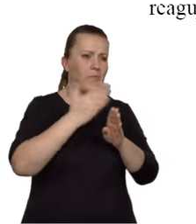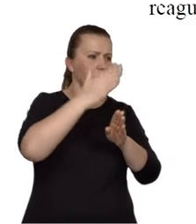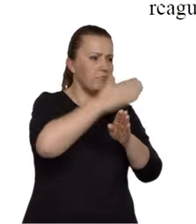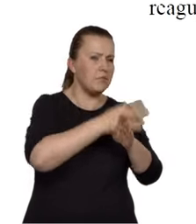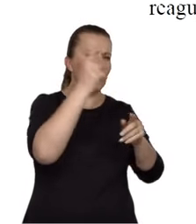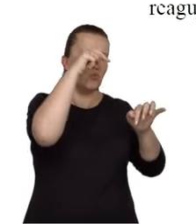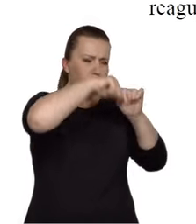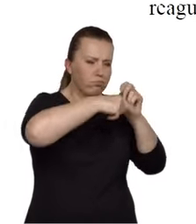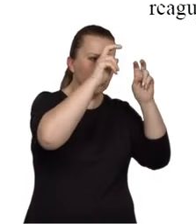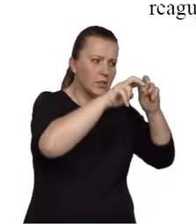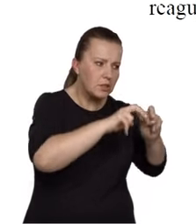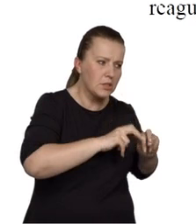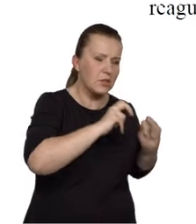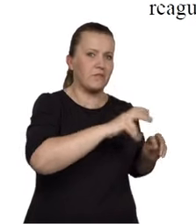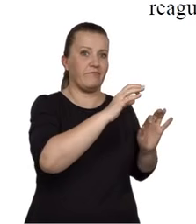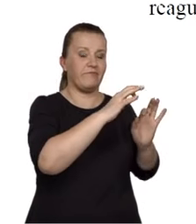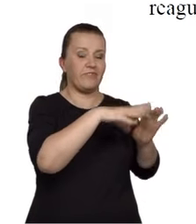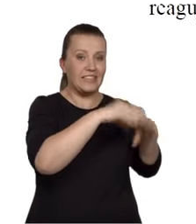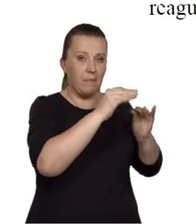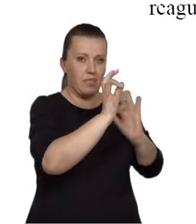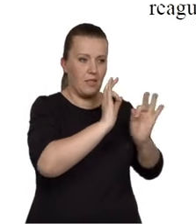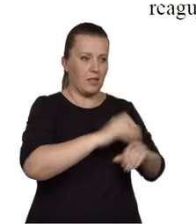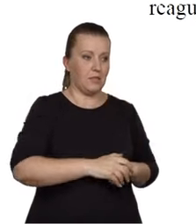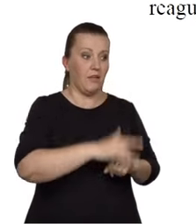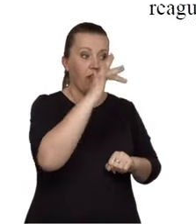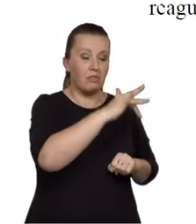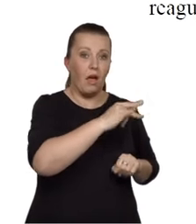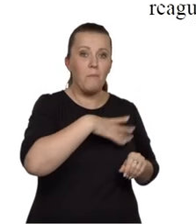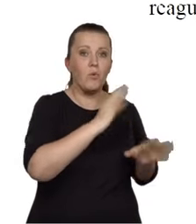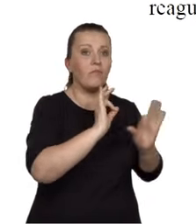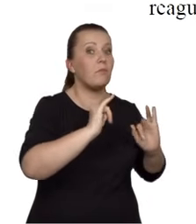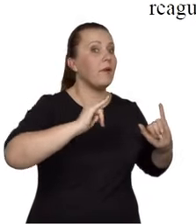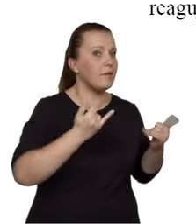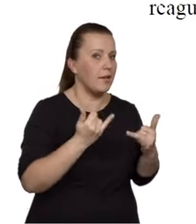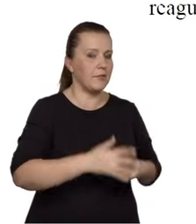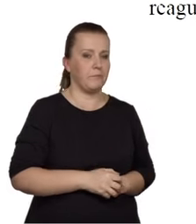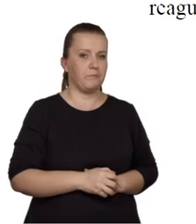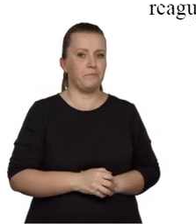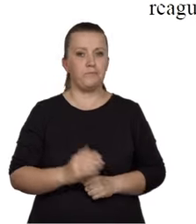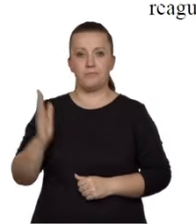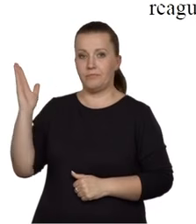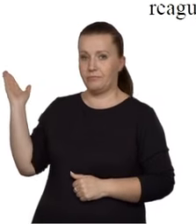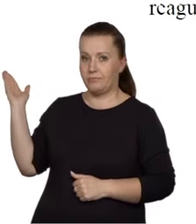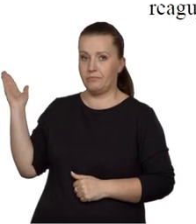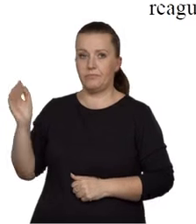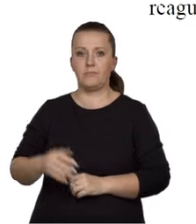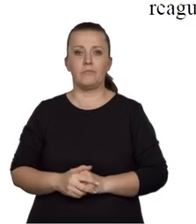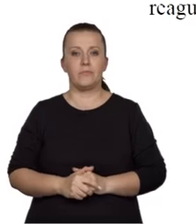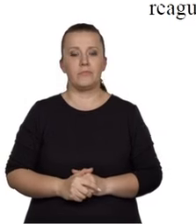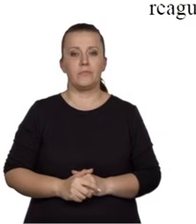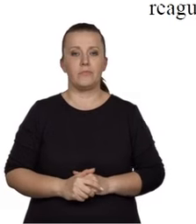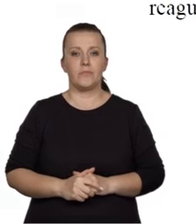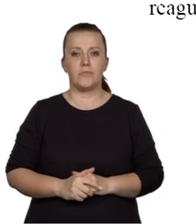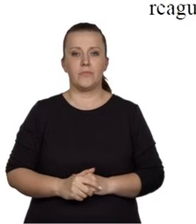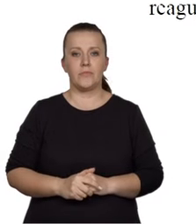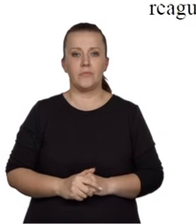zadania 18. W informacji tej możemy bowiem przeczytać, że kwas jodowy 1 o wzorze HIO